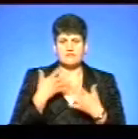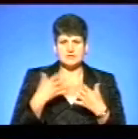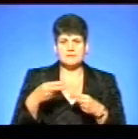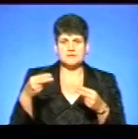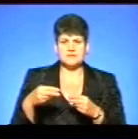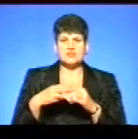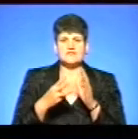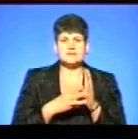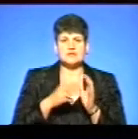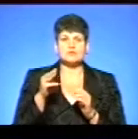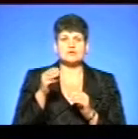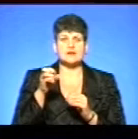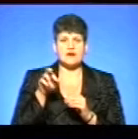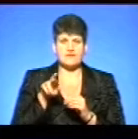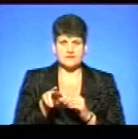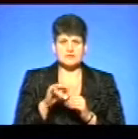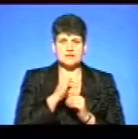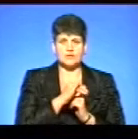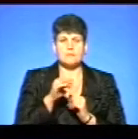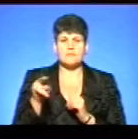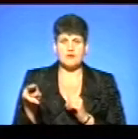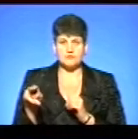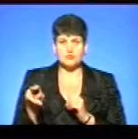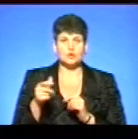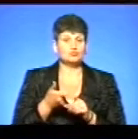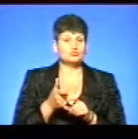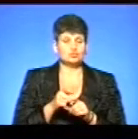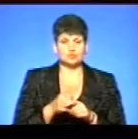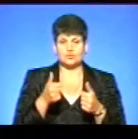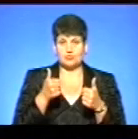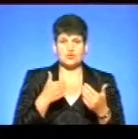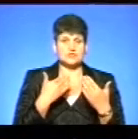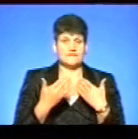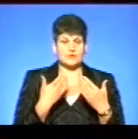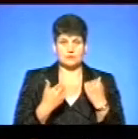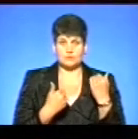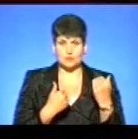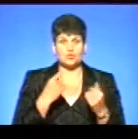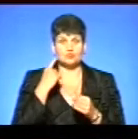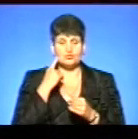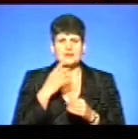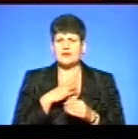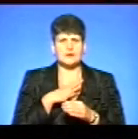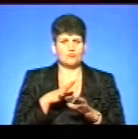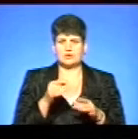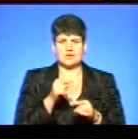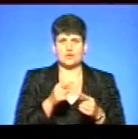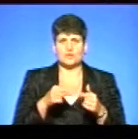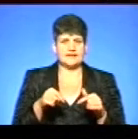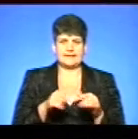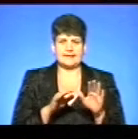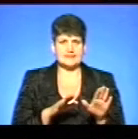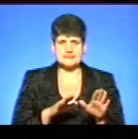ще 18 травня з Ігорем Павловичем, тому що хороші відгуки про нього чула. Я не була на його дільниці, а